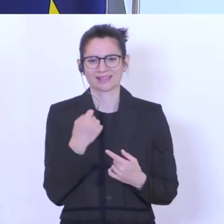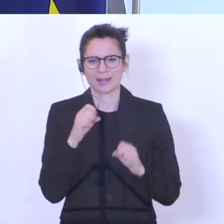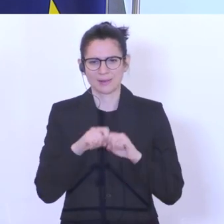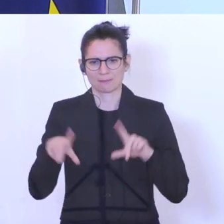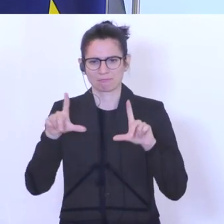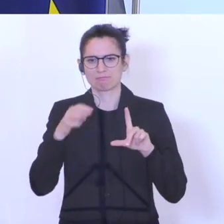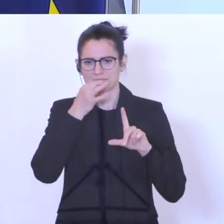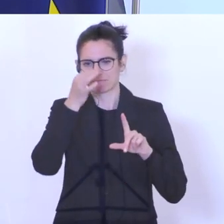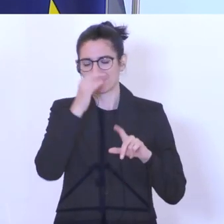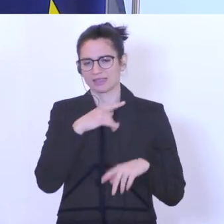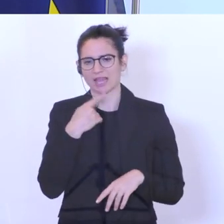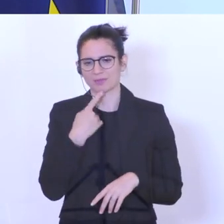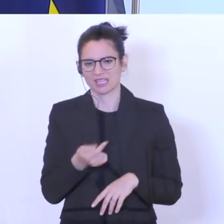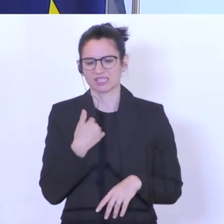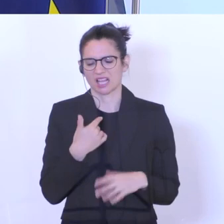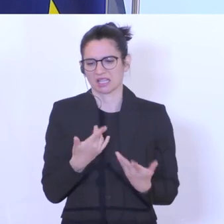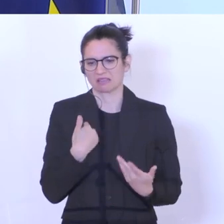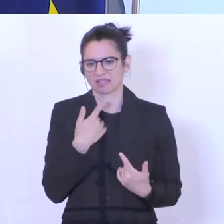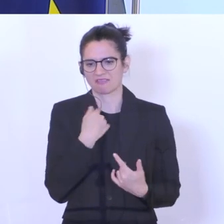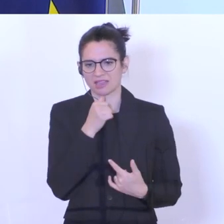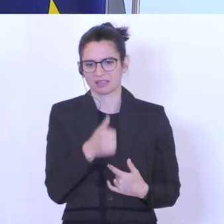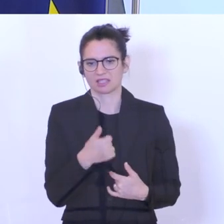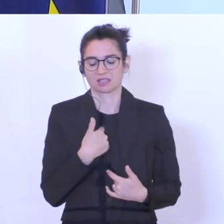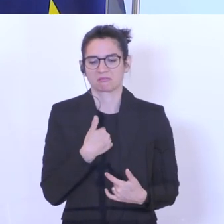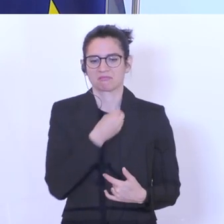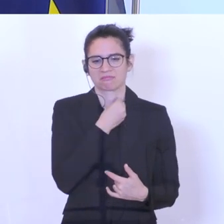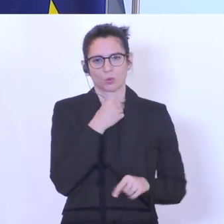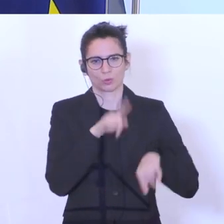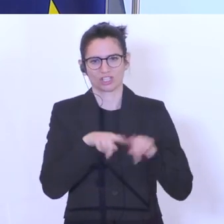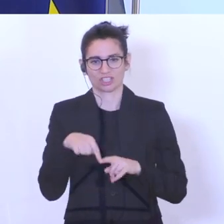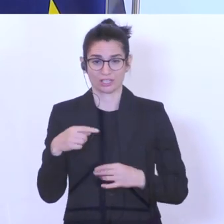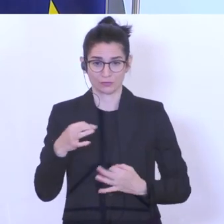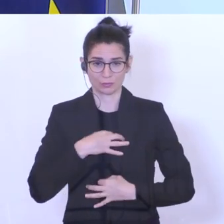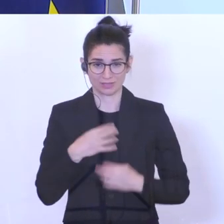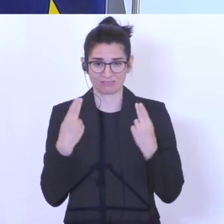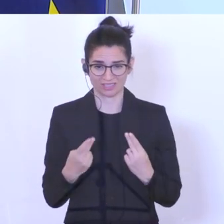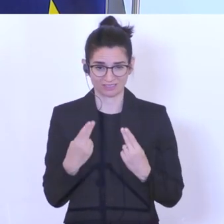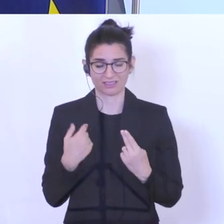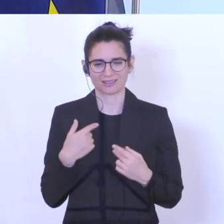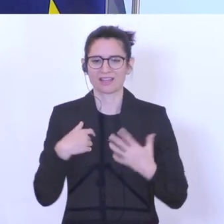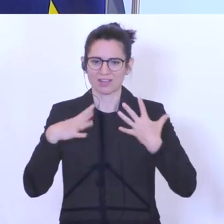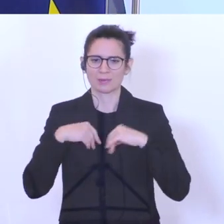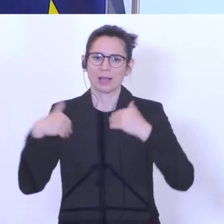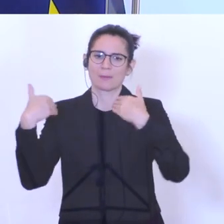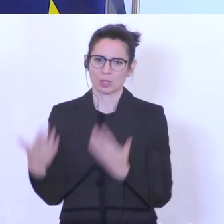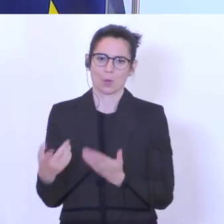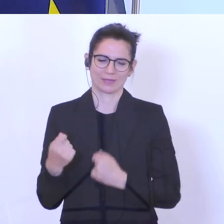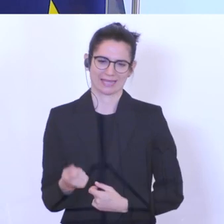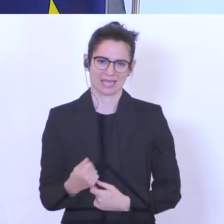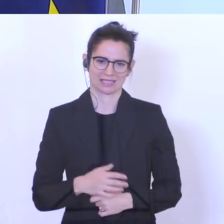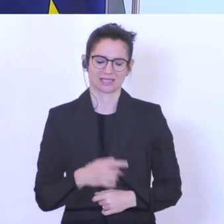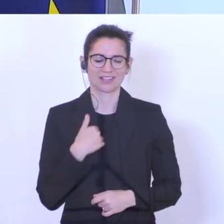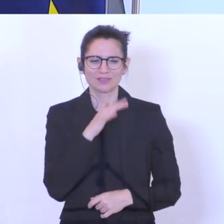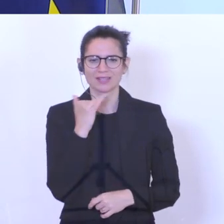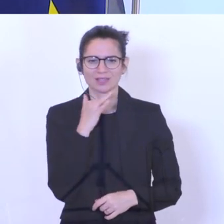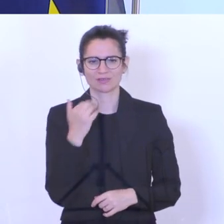Bild nicht gefallen hat und Geschmäcker sind verschieden an dieser Stelle. Mir ist es wichtig, dass das Geld bei den Familien jetzt ankommt. Wir haben viel